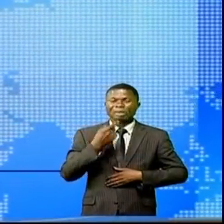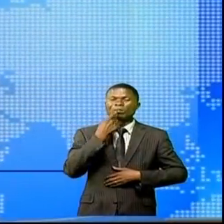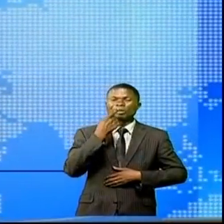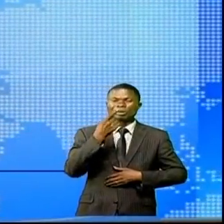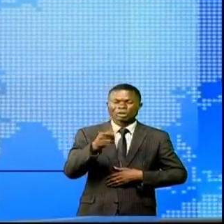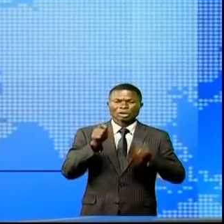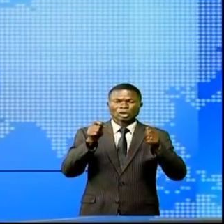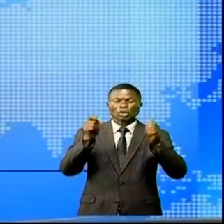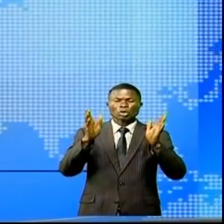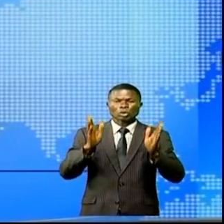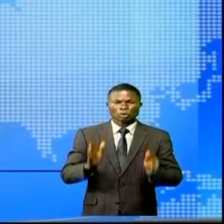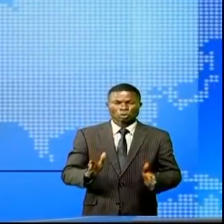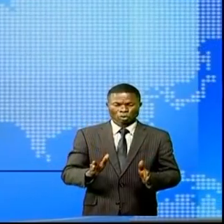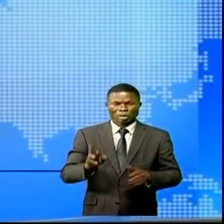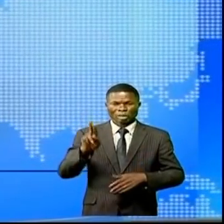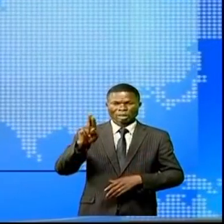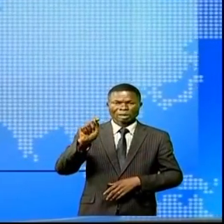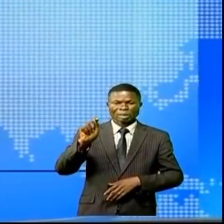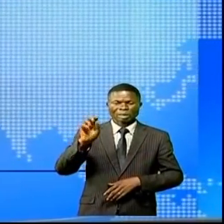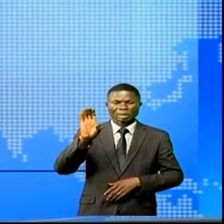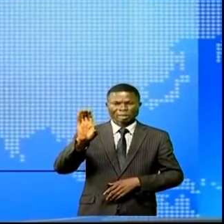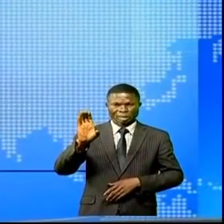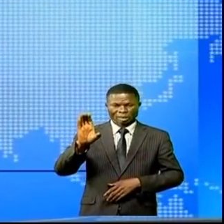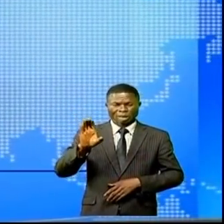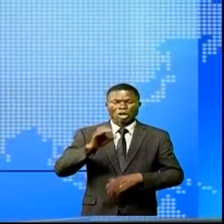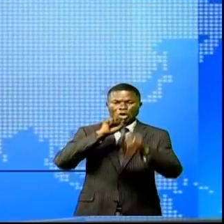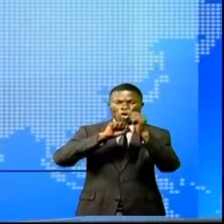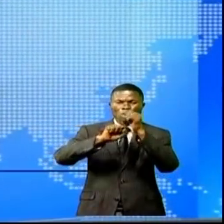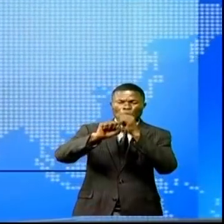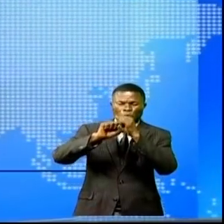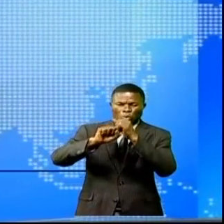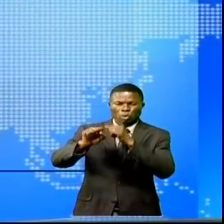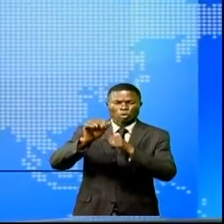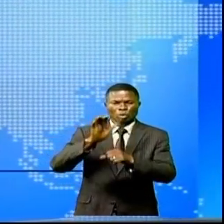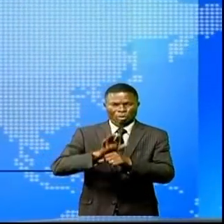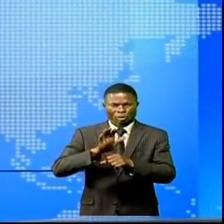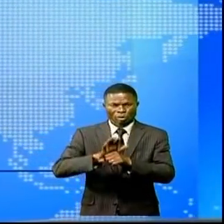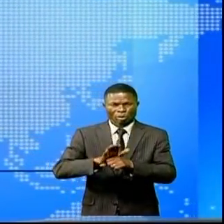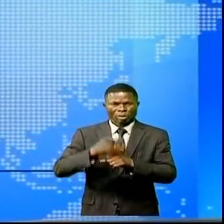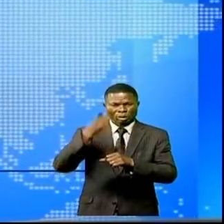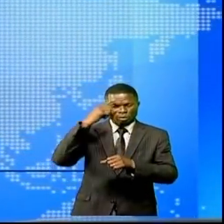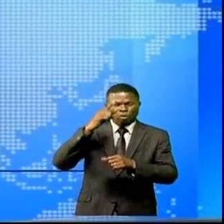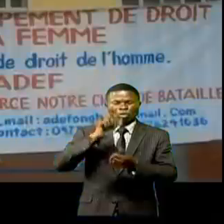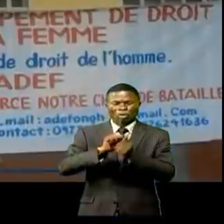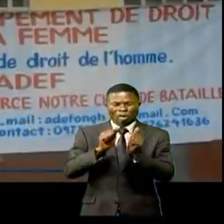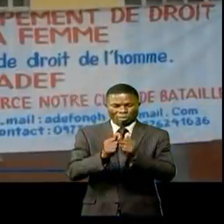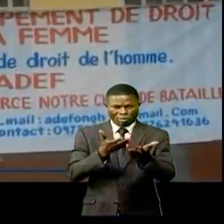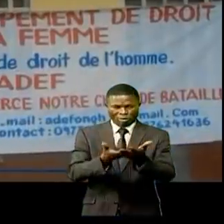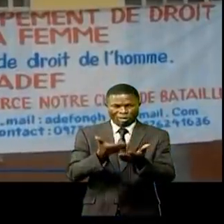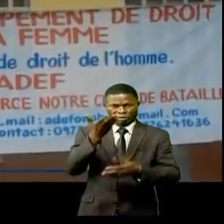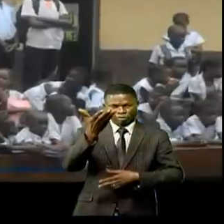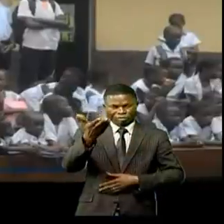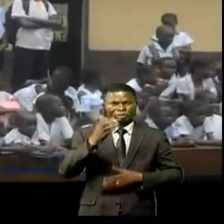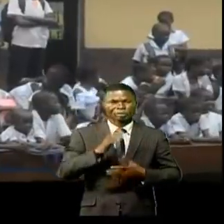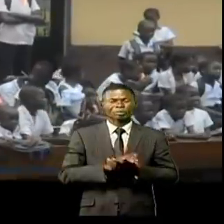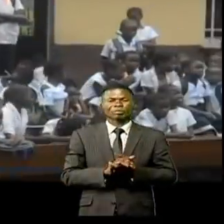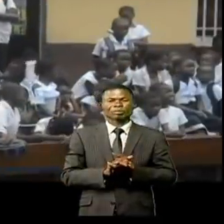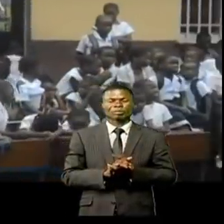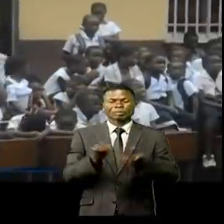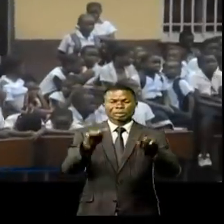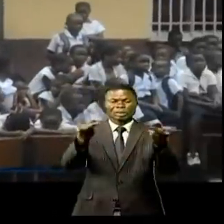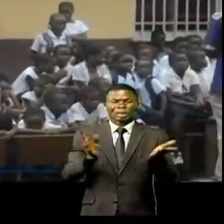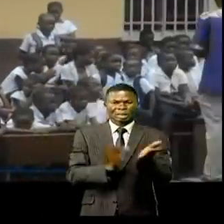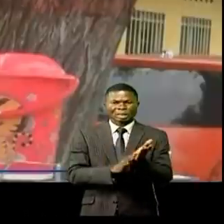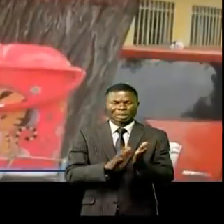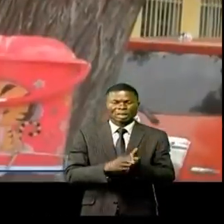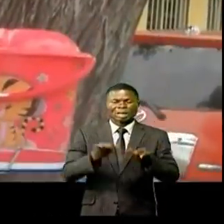journaliste à la RTNC, a lancé une campagne de sensibilisation en milieu scolaire. Cédric Kinnina. En milieu scolaire, un ensemble